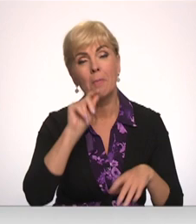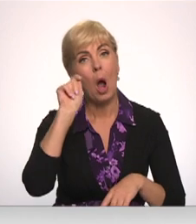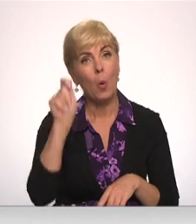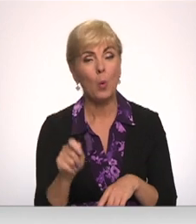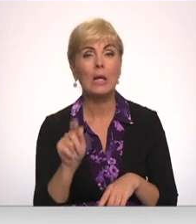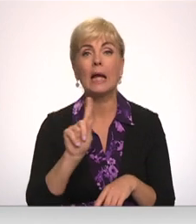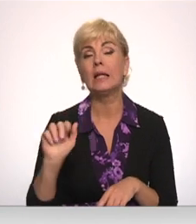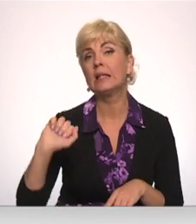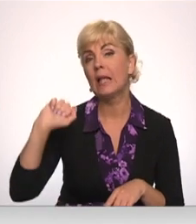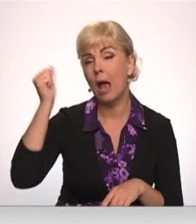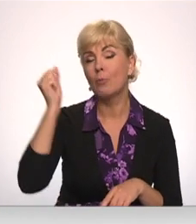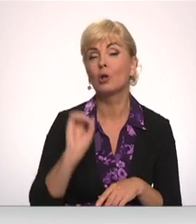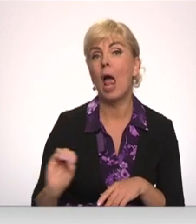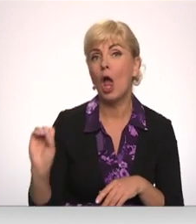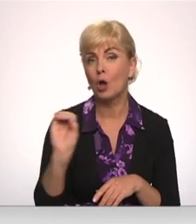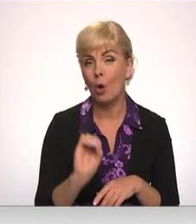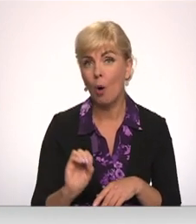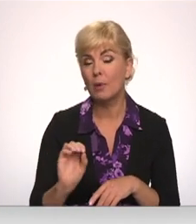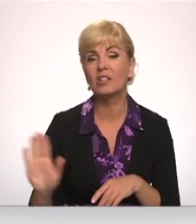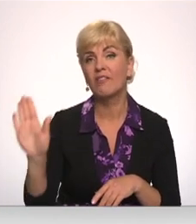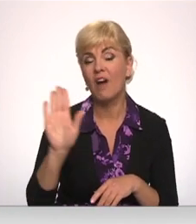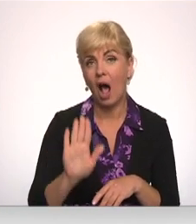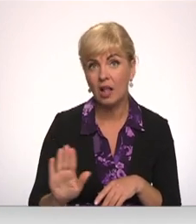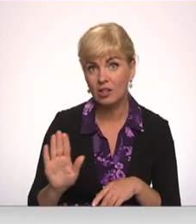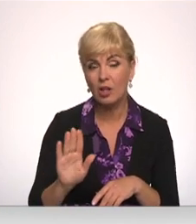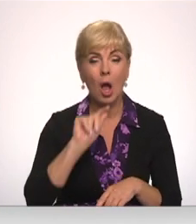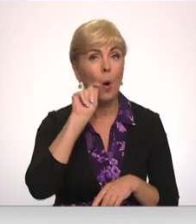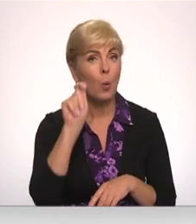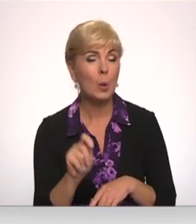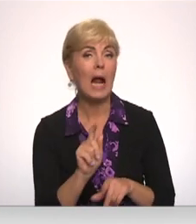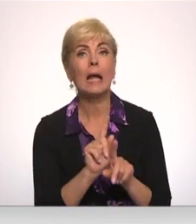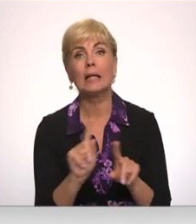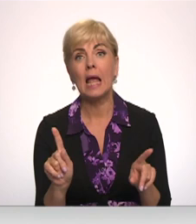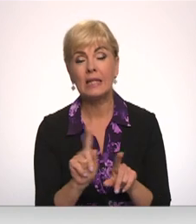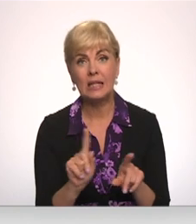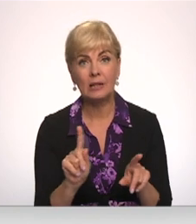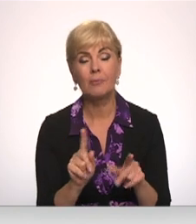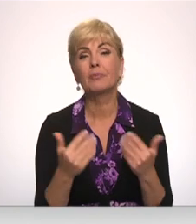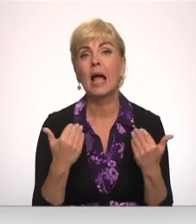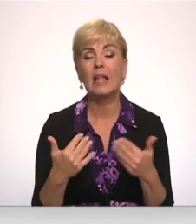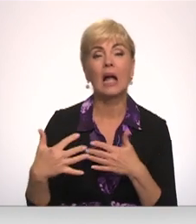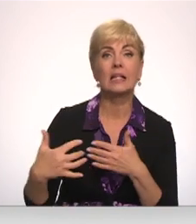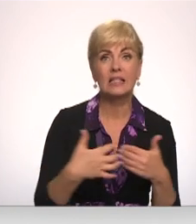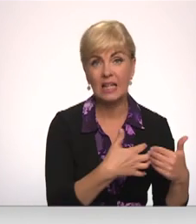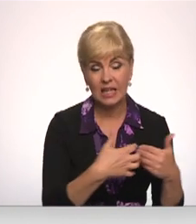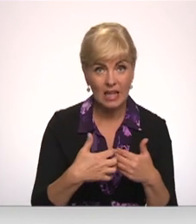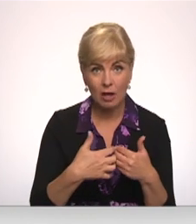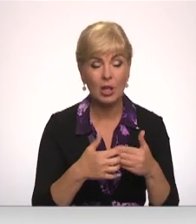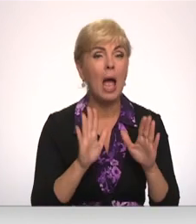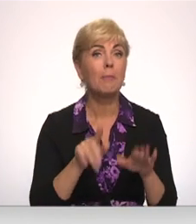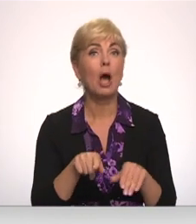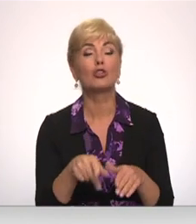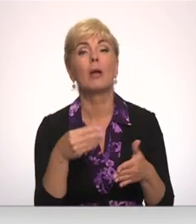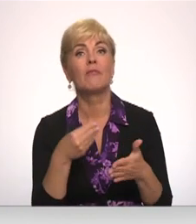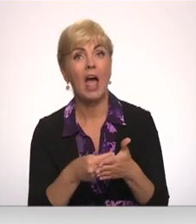demokrātiska Eiropas valsts, un Ukraina ir tagad cīnās par šīm